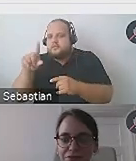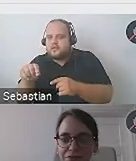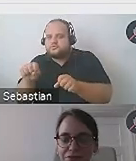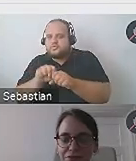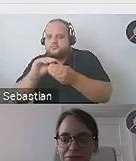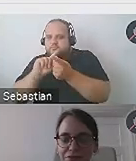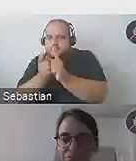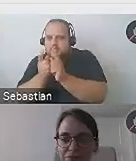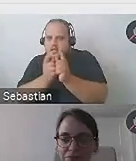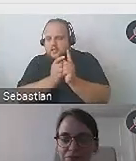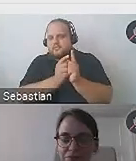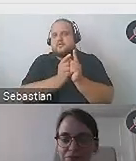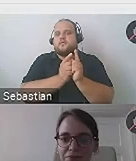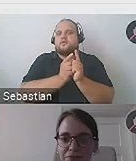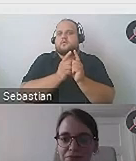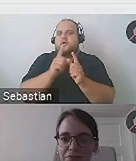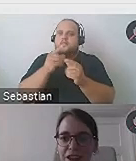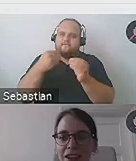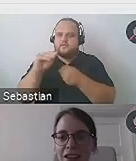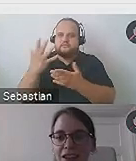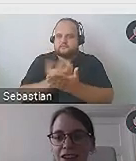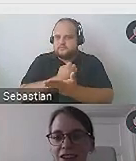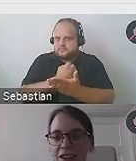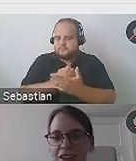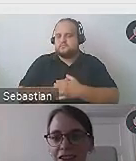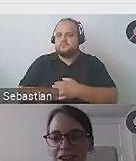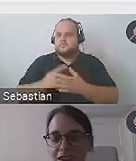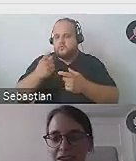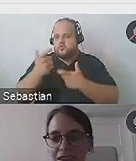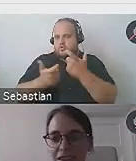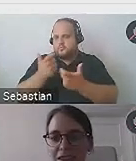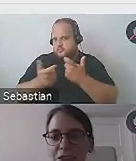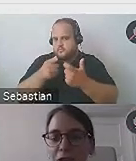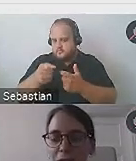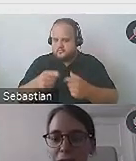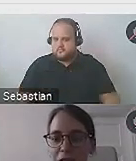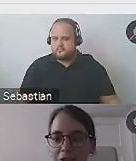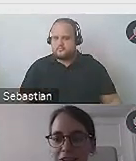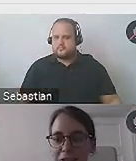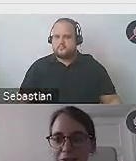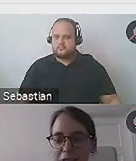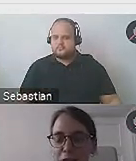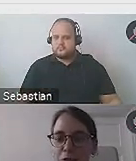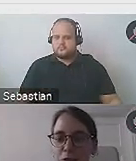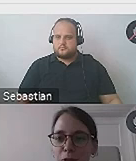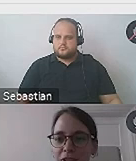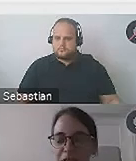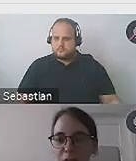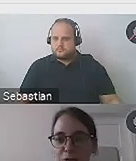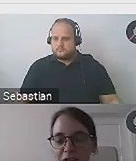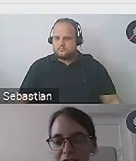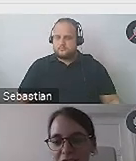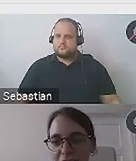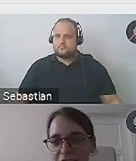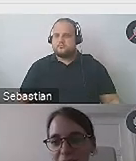do modyfikacji, a dadzą największy zysk. I te elementy robimy w pierwszej kolejności. Dorota, przepraszam, tak Ci wejdę w słowo, już mamy